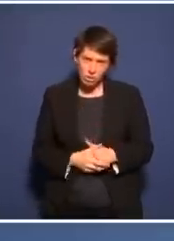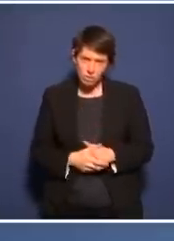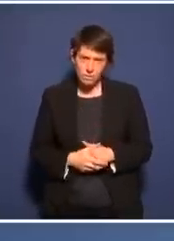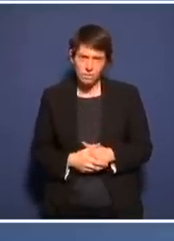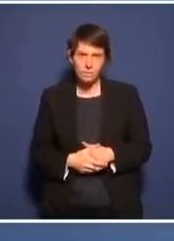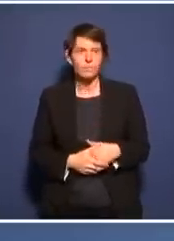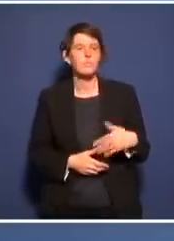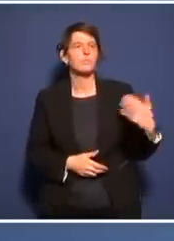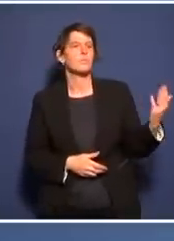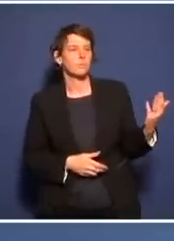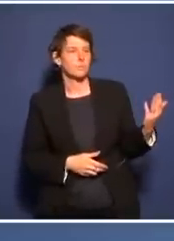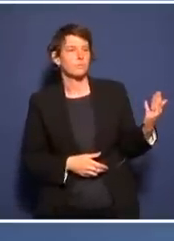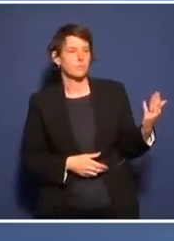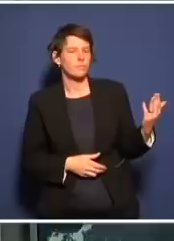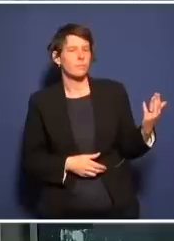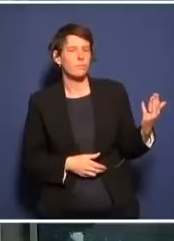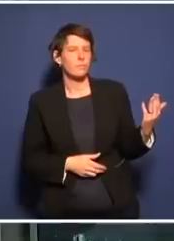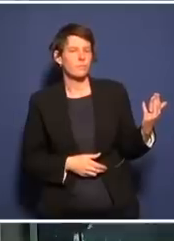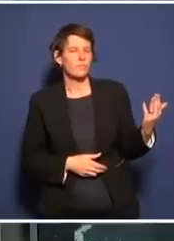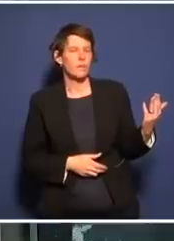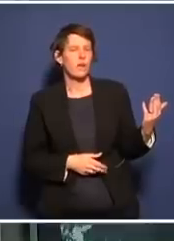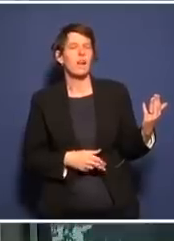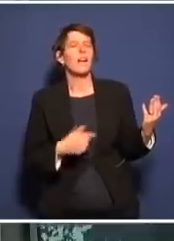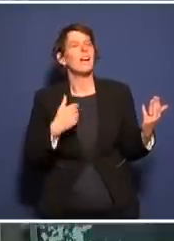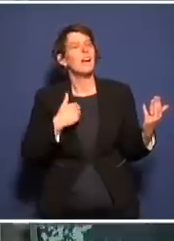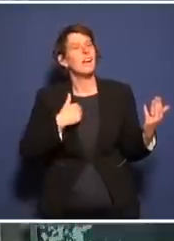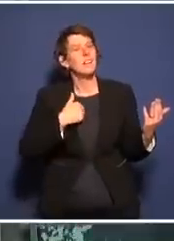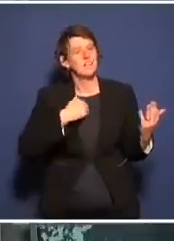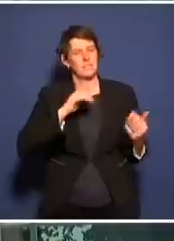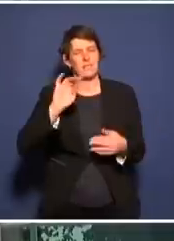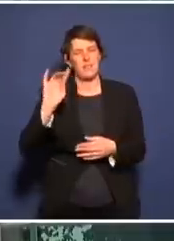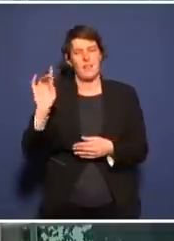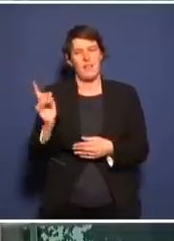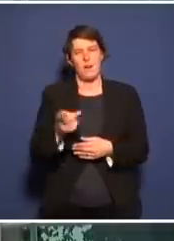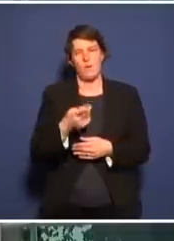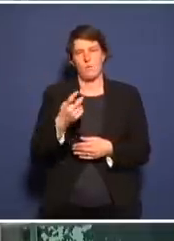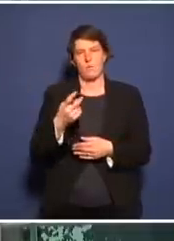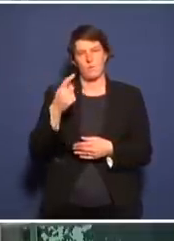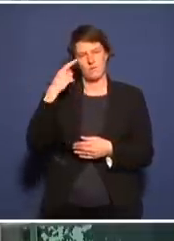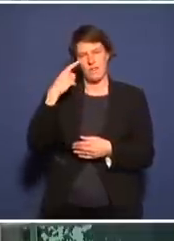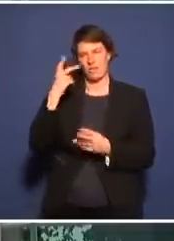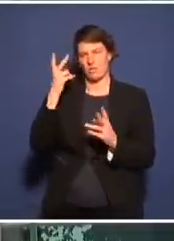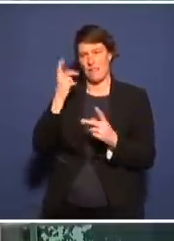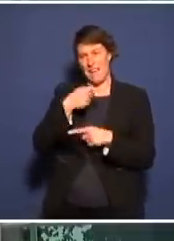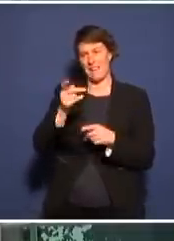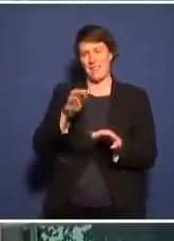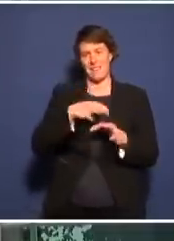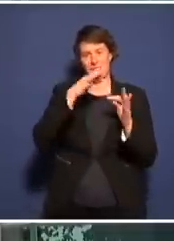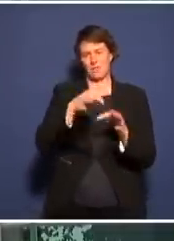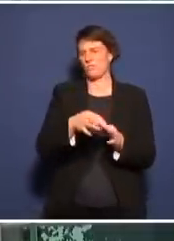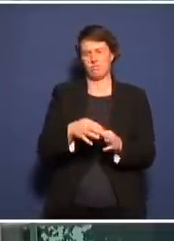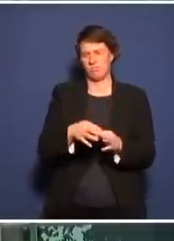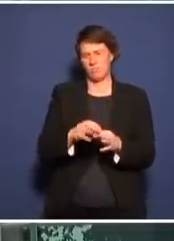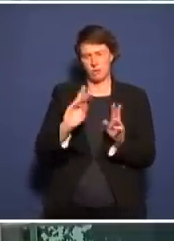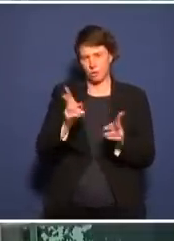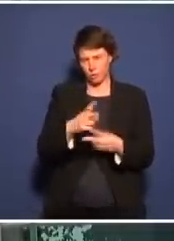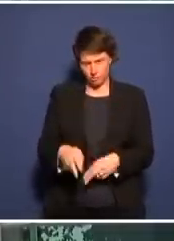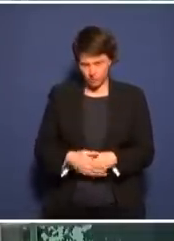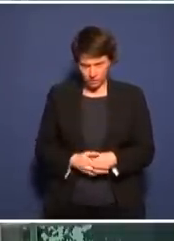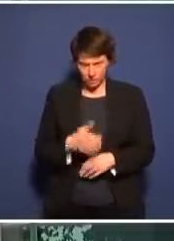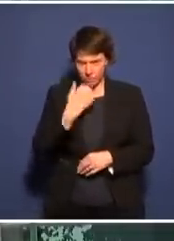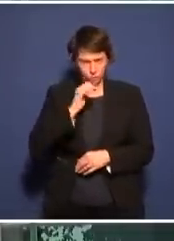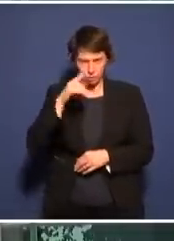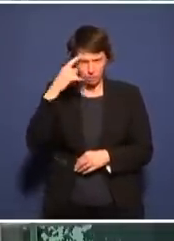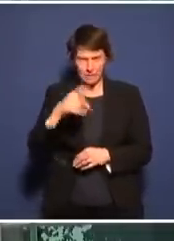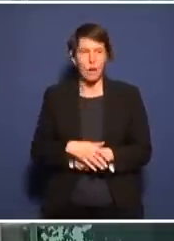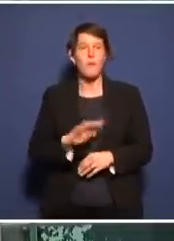Ich würde auch glauben, dass es nicht stimmt, dass sich alle infizieren. Selbst wenn wir eine relativ